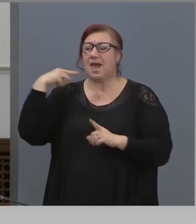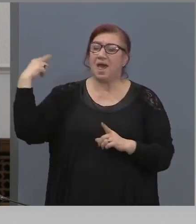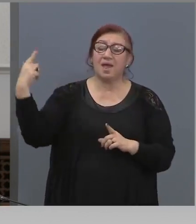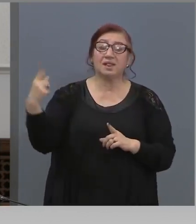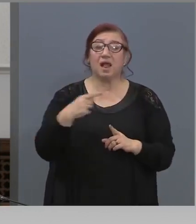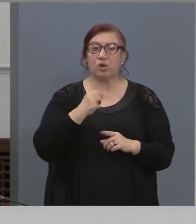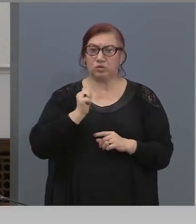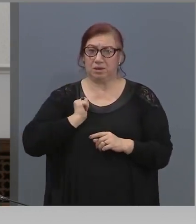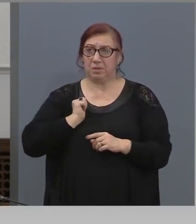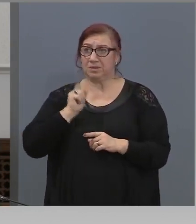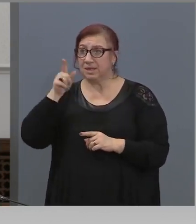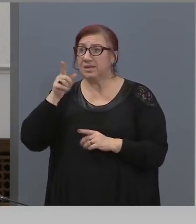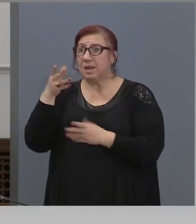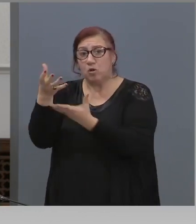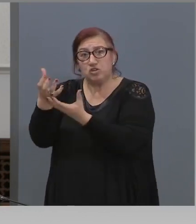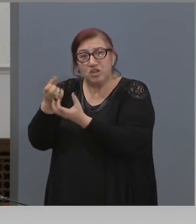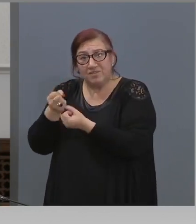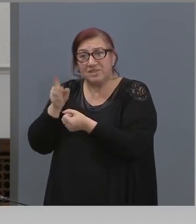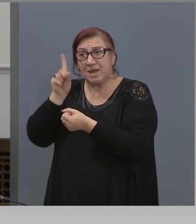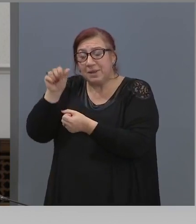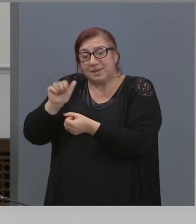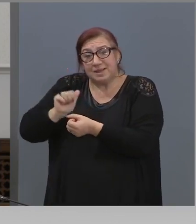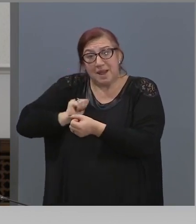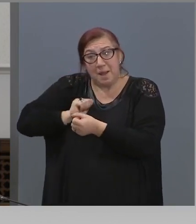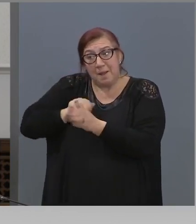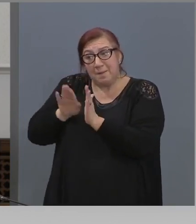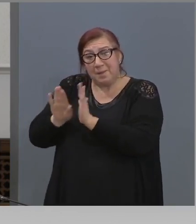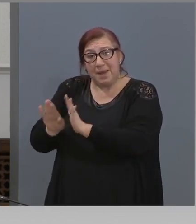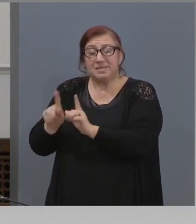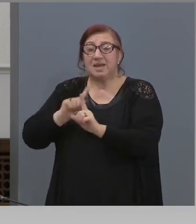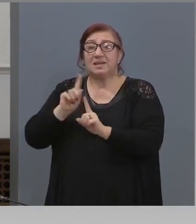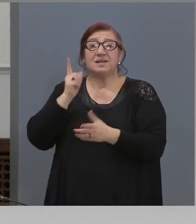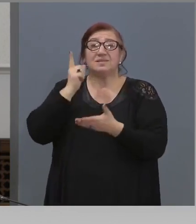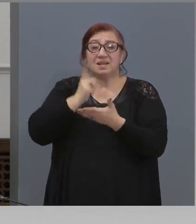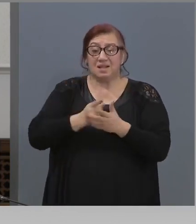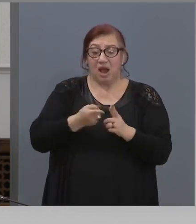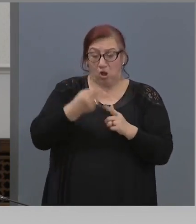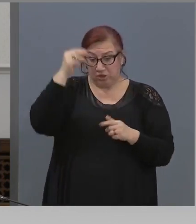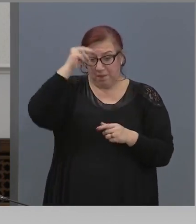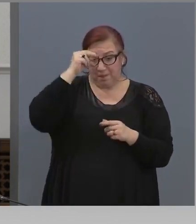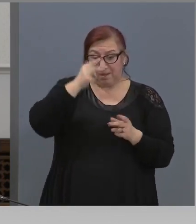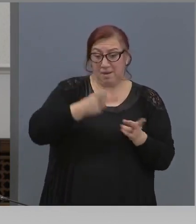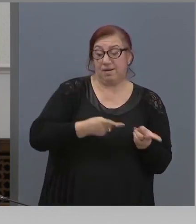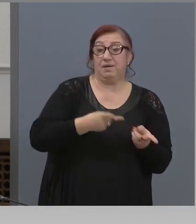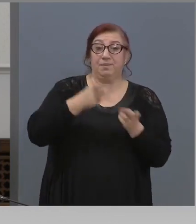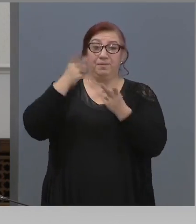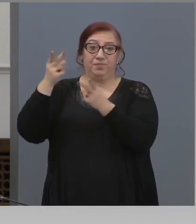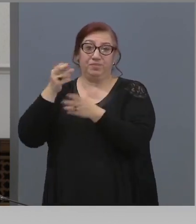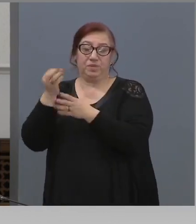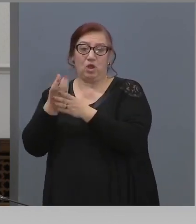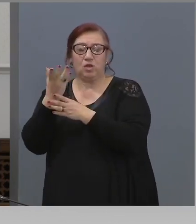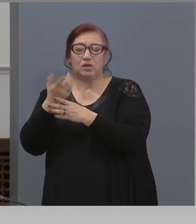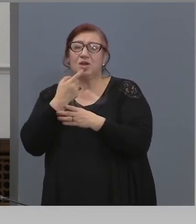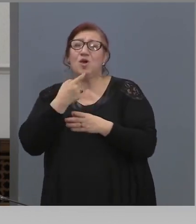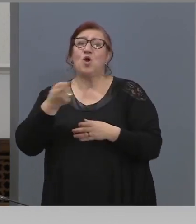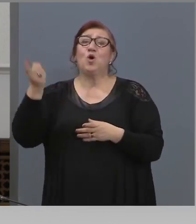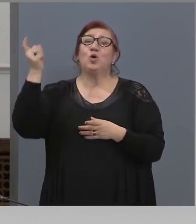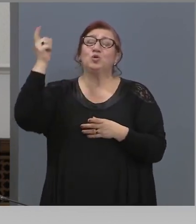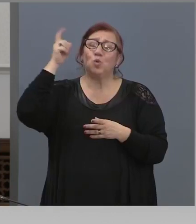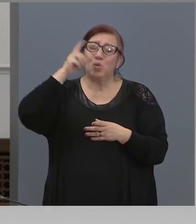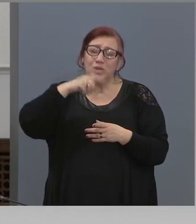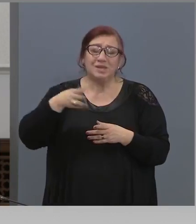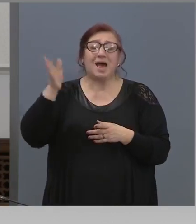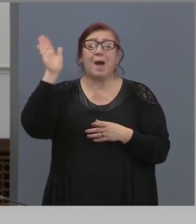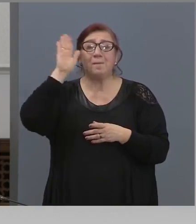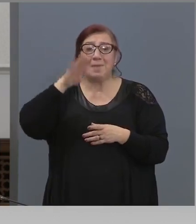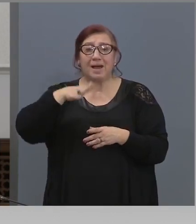така че и те ще могат да си вземат от там, за да не се налага от България да им караме, а пък до година вече ще можем пак да идем с самолет